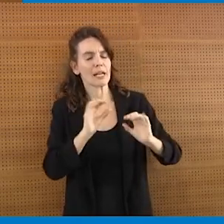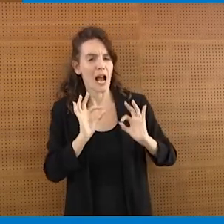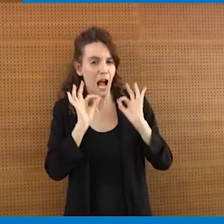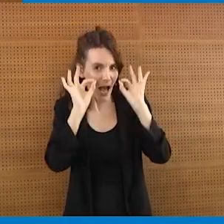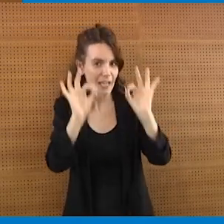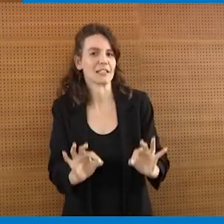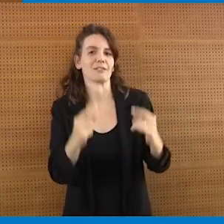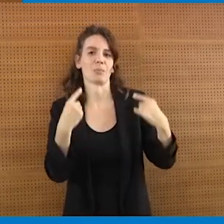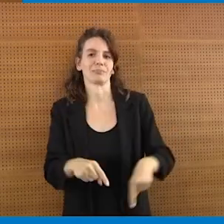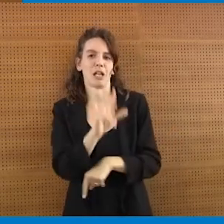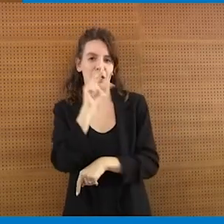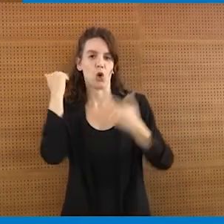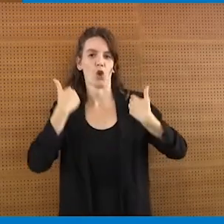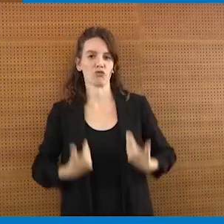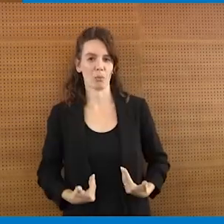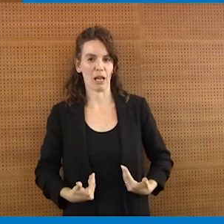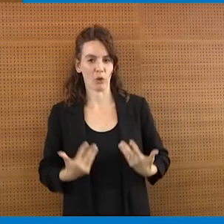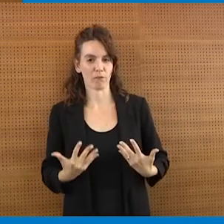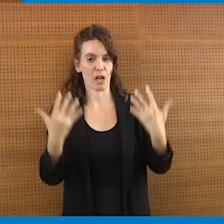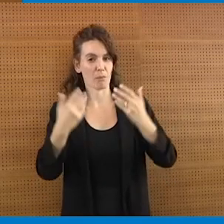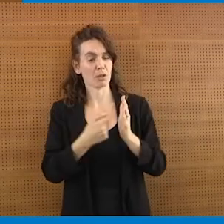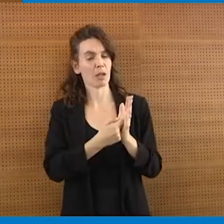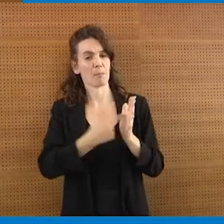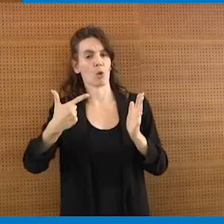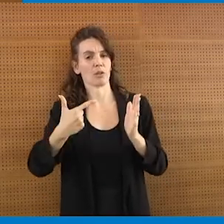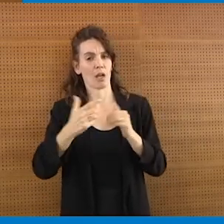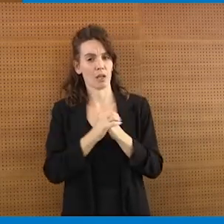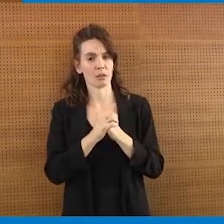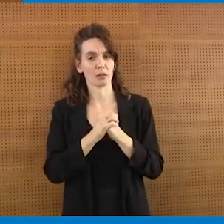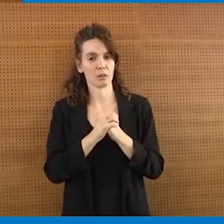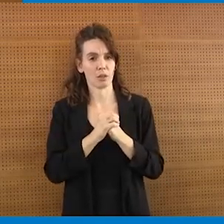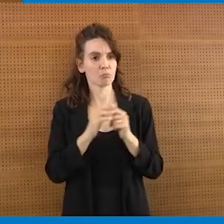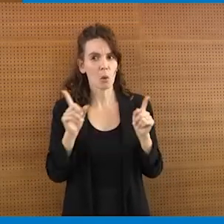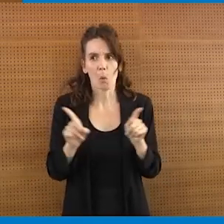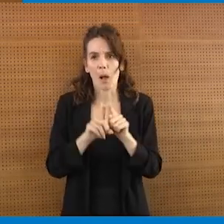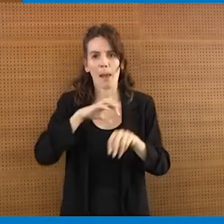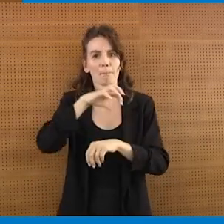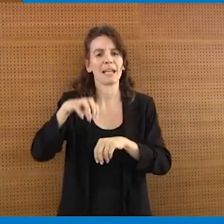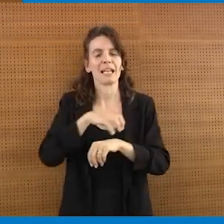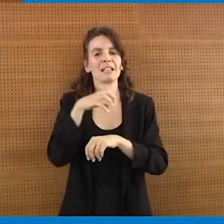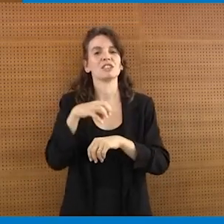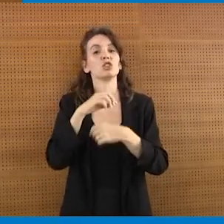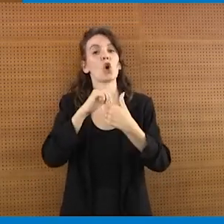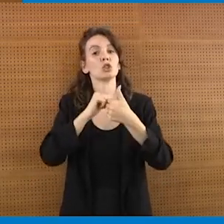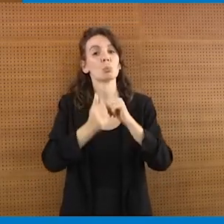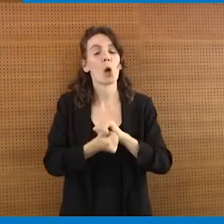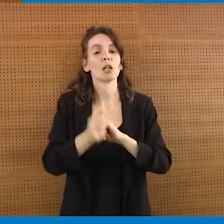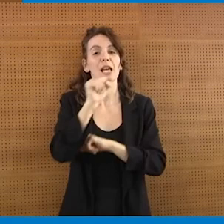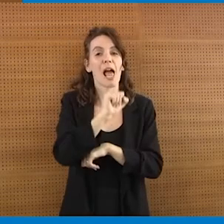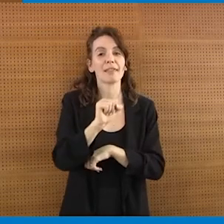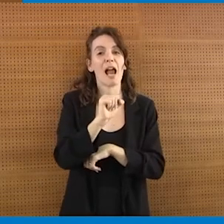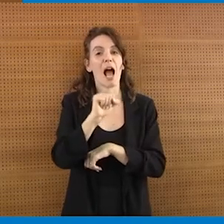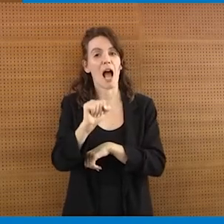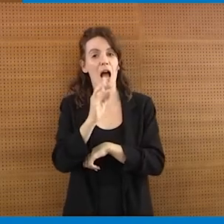riconoscimento, un riconoscimento importante ovviamente come ha detto anche lo stesso Ministro per lo Sport, giovani Andrea Abodi, ora